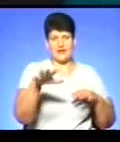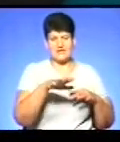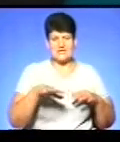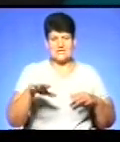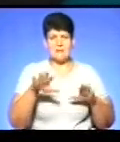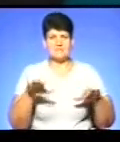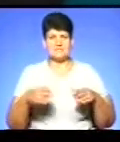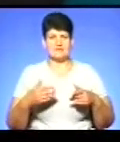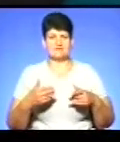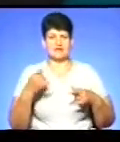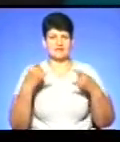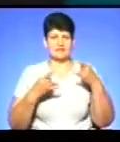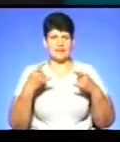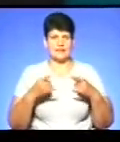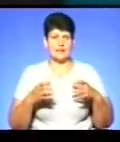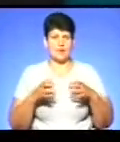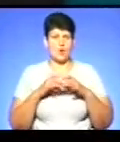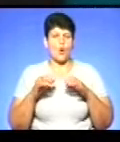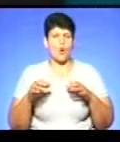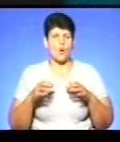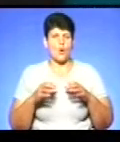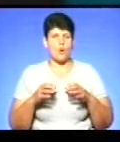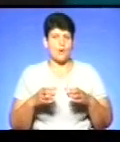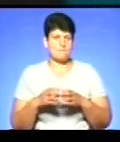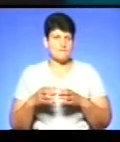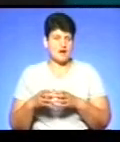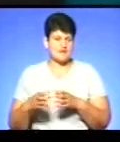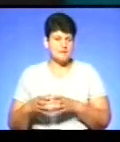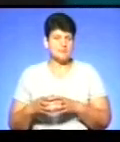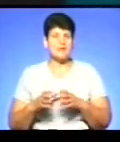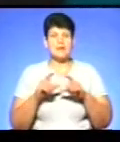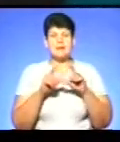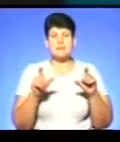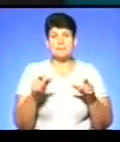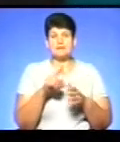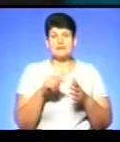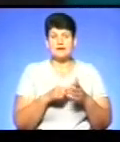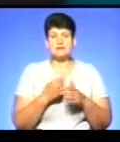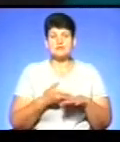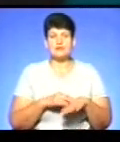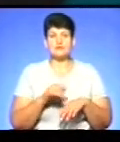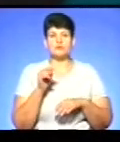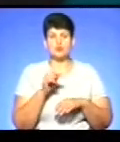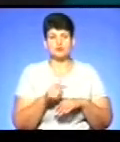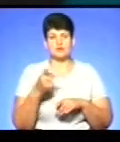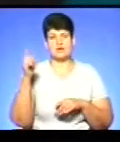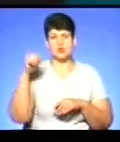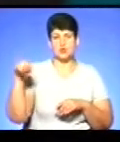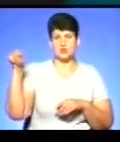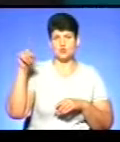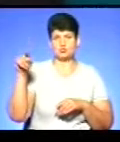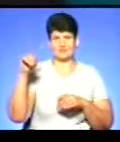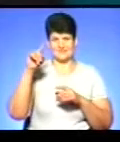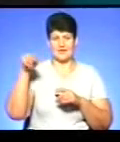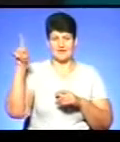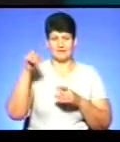телекомпаній. Питання складне в тому, що, скажімо, якщо людина має супутникову тарілку, вона все